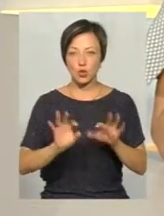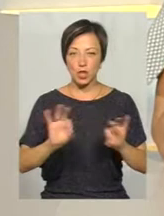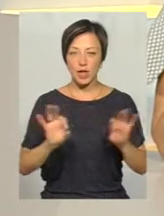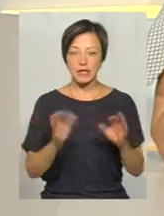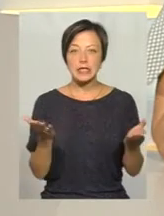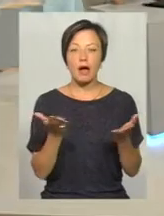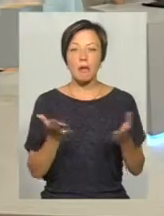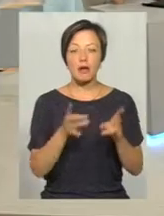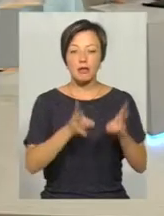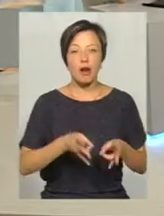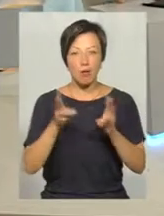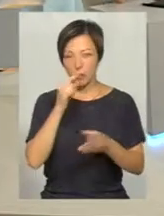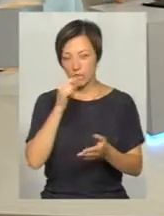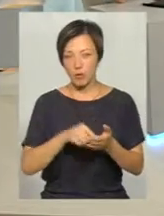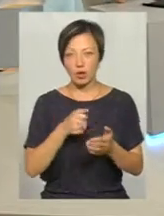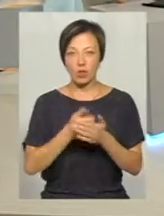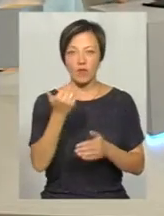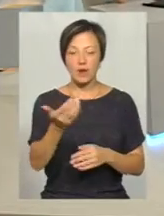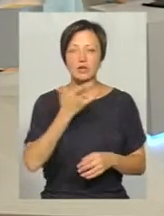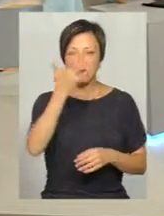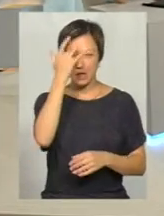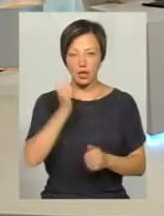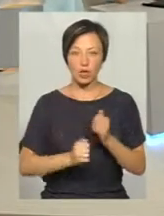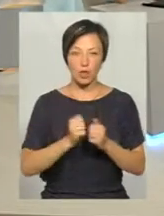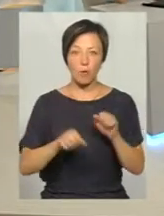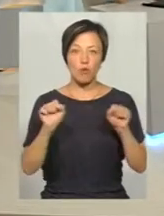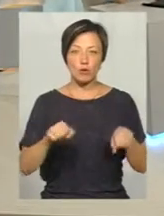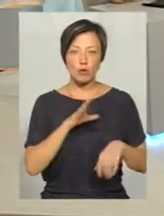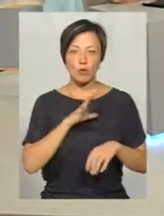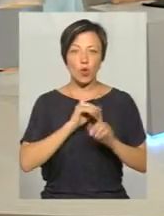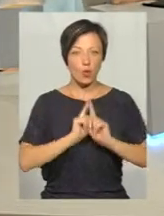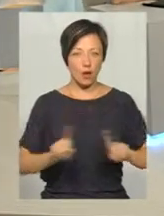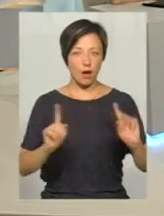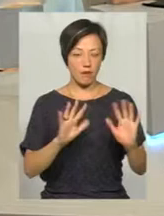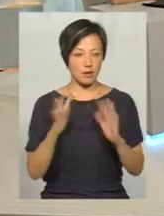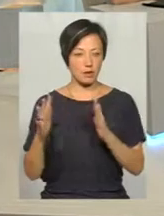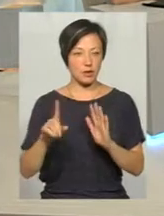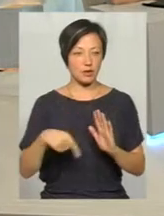От з якими травмами потрапляли до вас цього літа найчастіше, а можливо були якісь унікальні випадки?